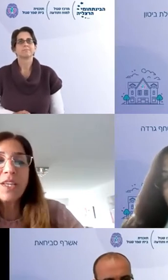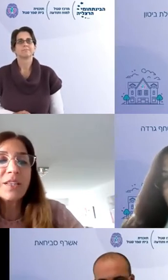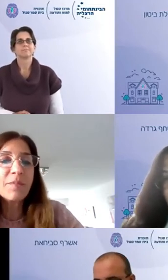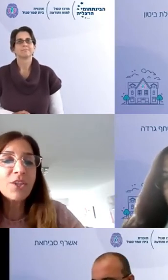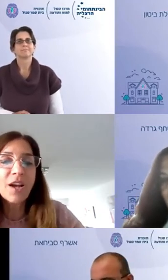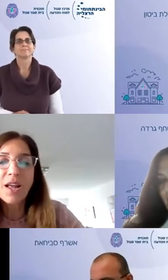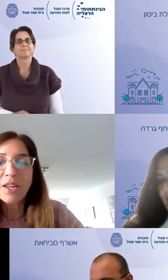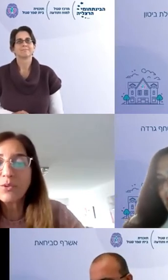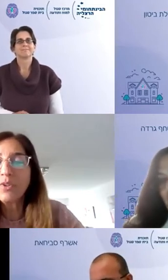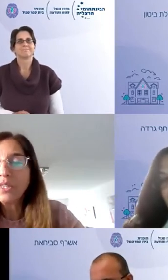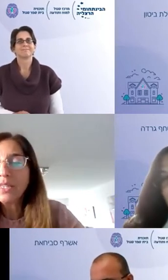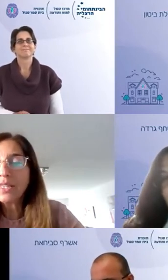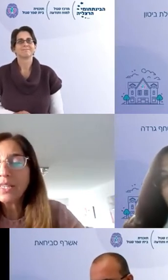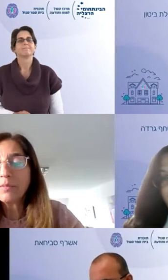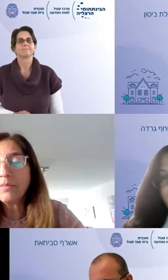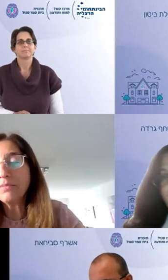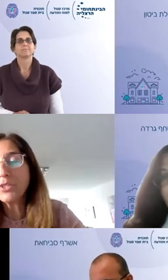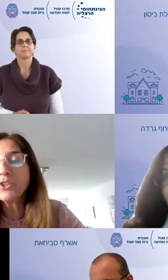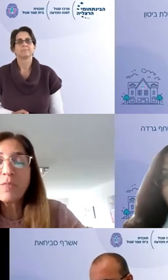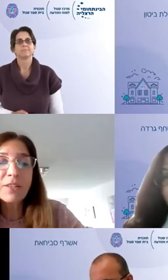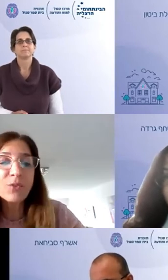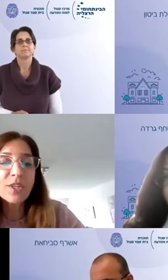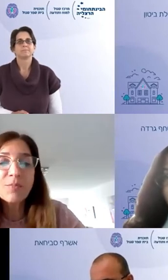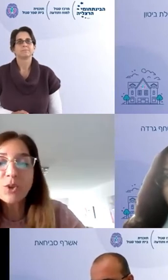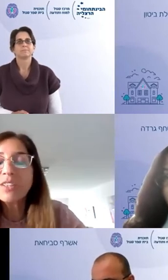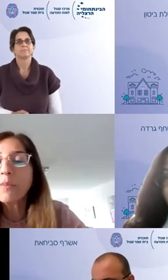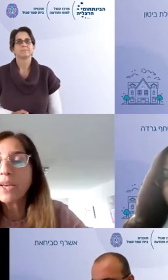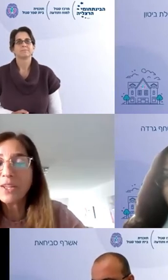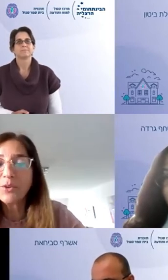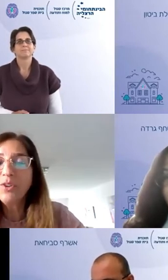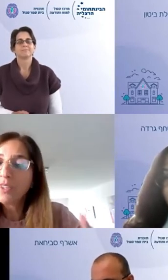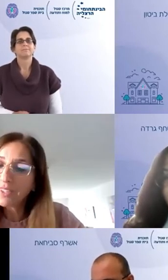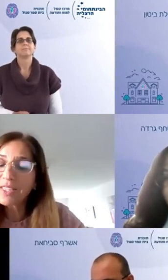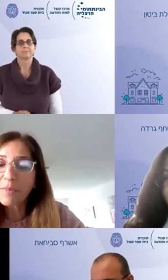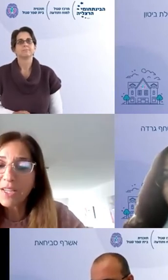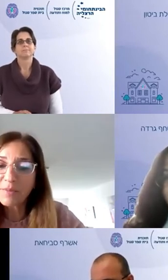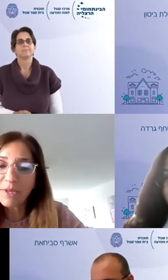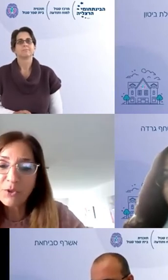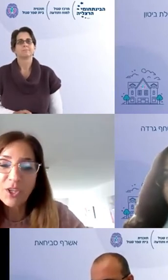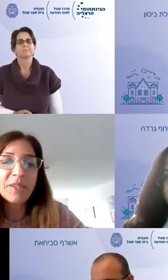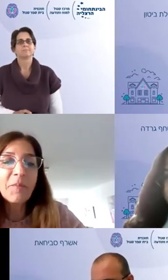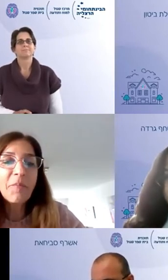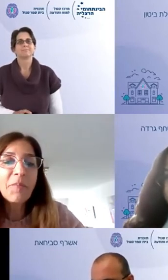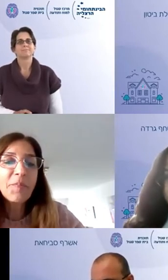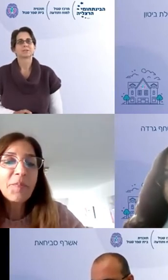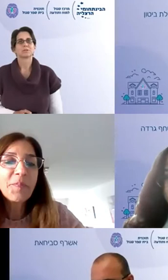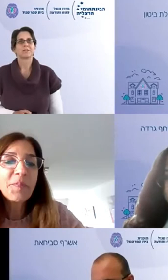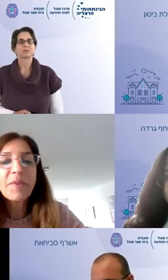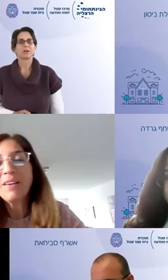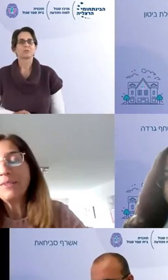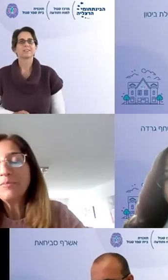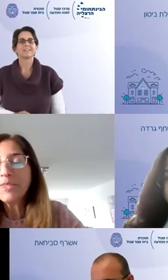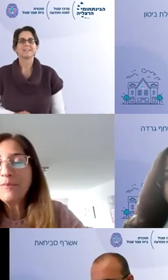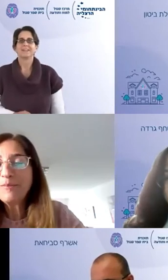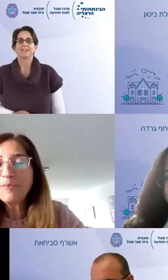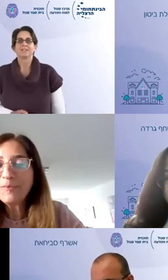משמעותית למה שקרה לנו בנושא של מיינדפולנז זה מאוד התחבר לנו ואני אספר על זה בהמשך נצוין,